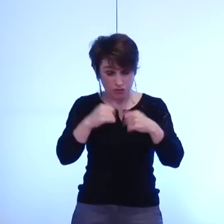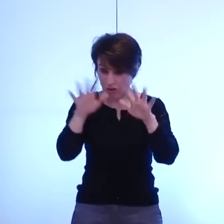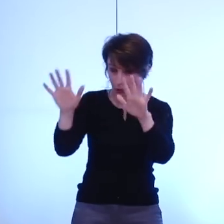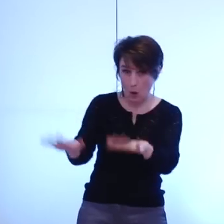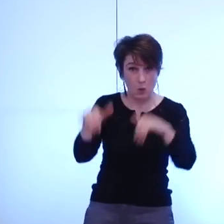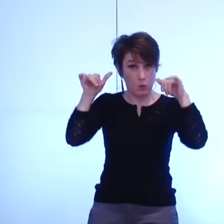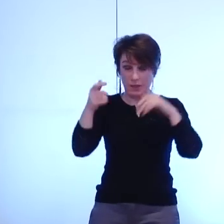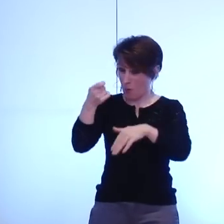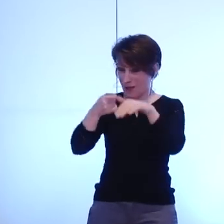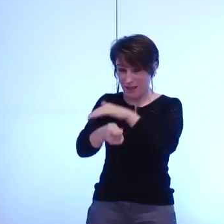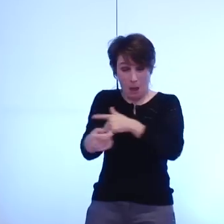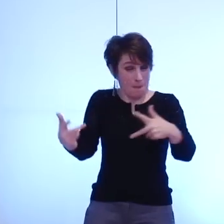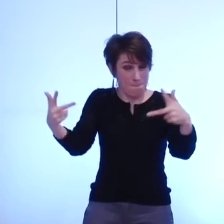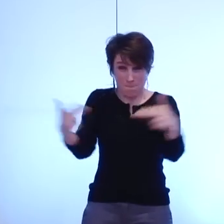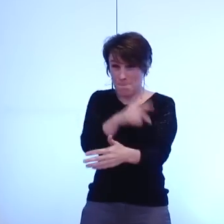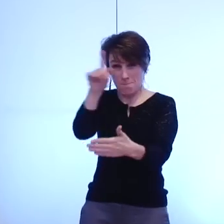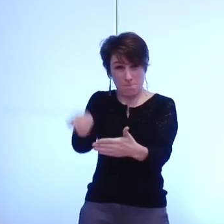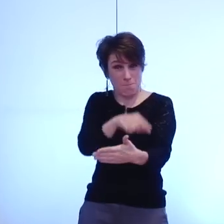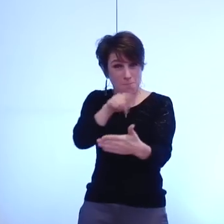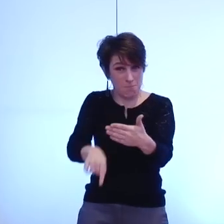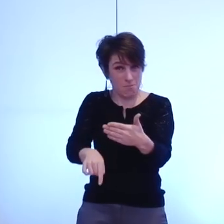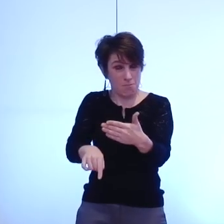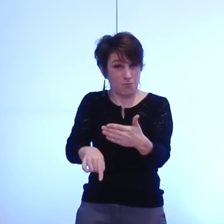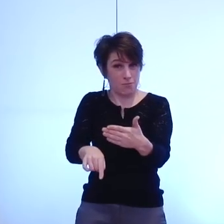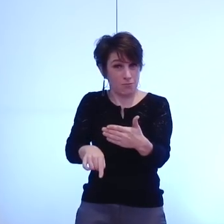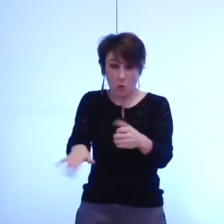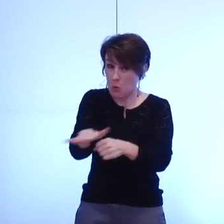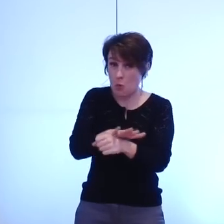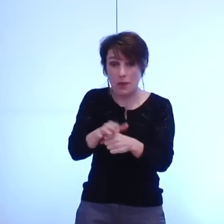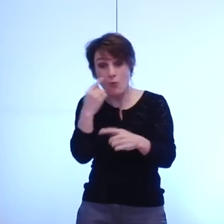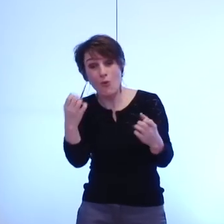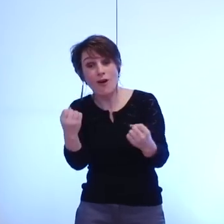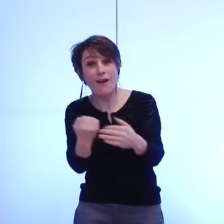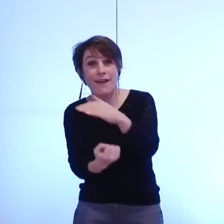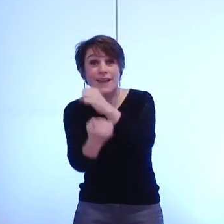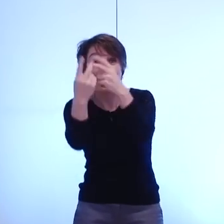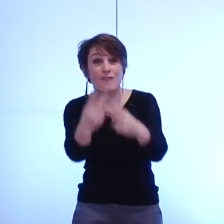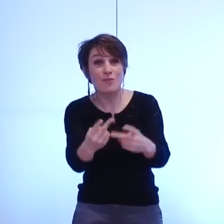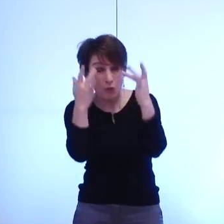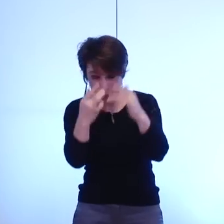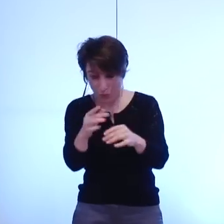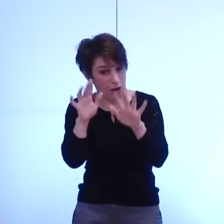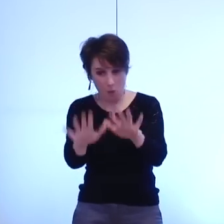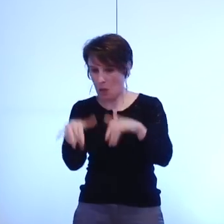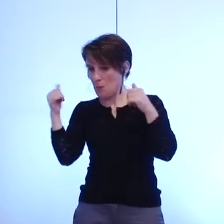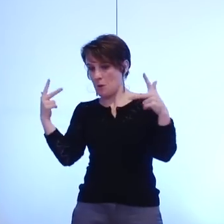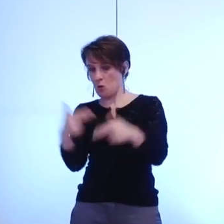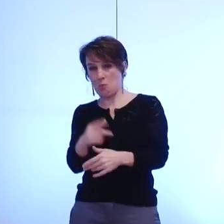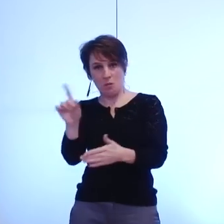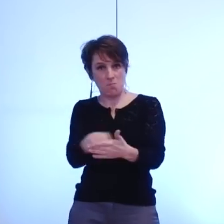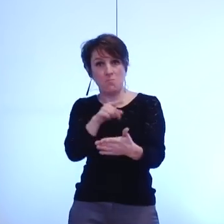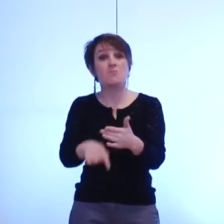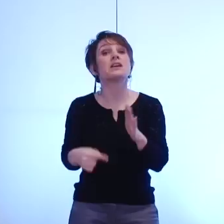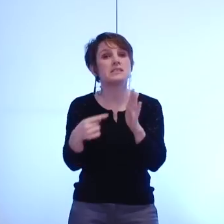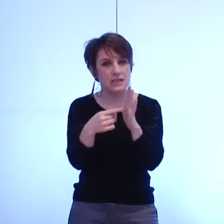du soutien à un grand événement ou à un grand organisme culturel c'était il y a 20 ans c'était une mairie franc